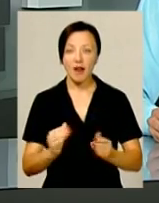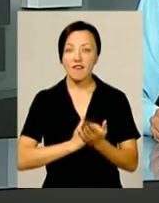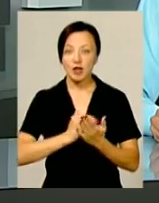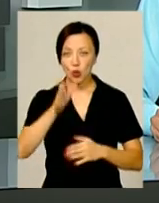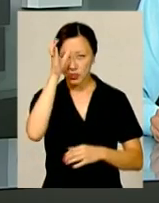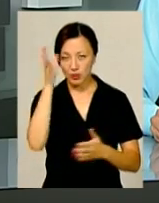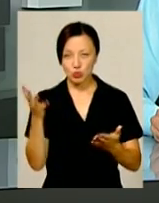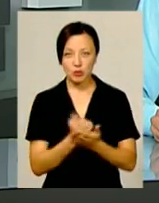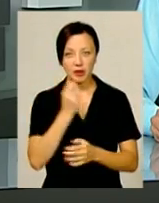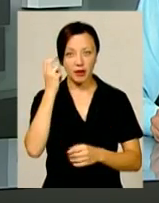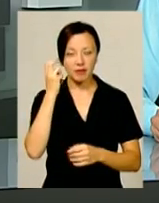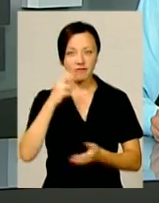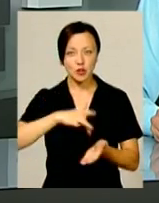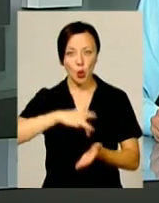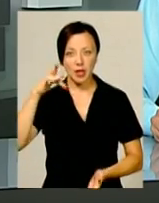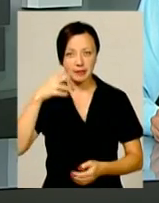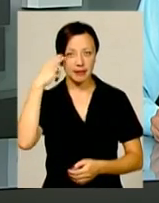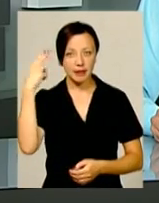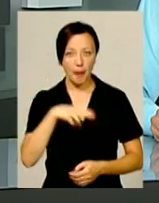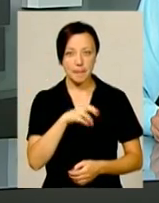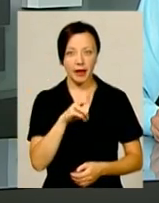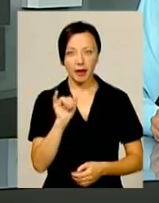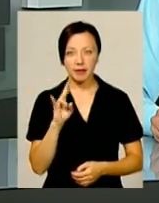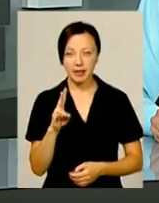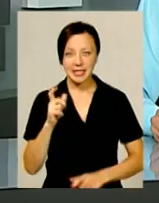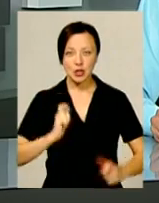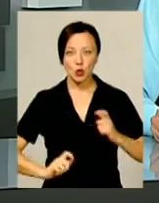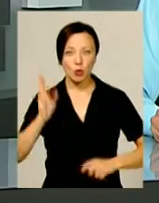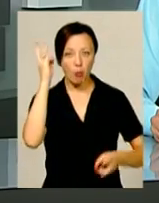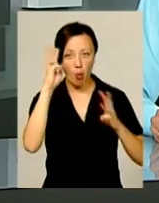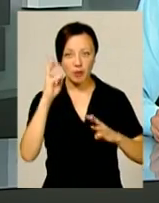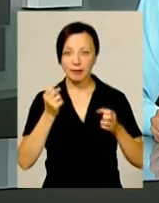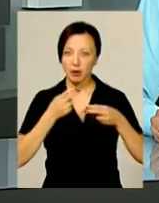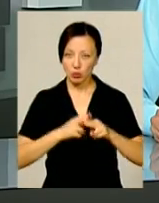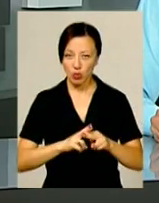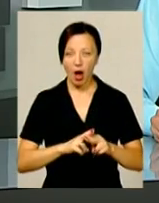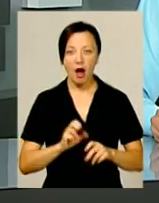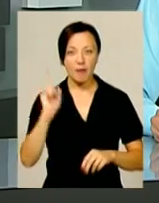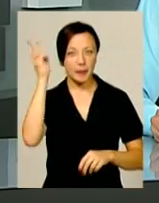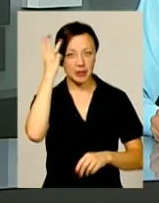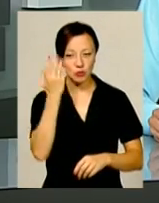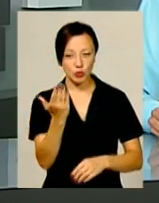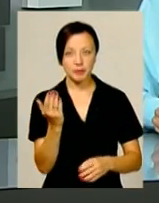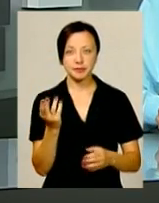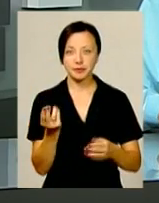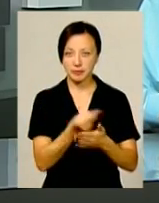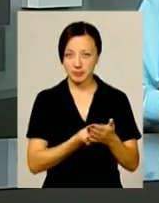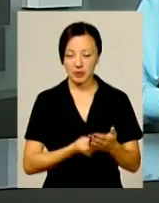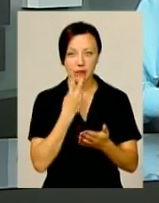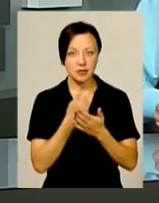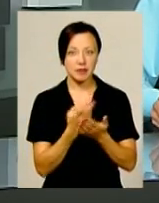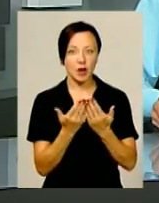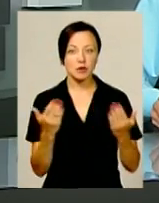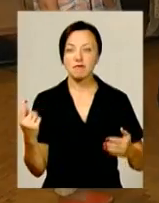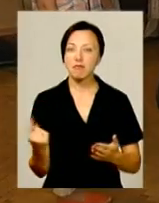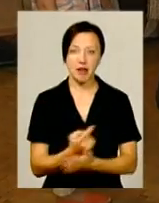освіту здобула вже в столиці Китаю, Пекіні, в Інституті моди та технологій. У Хмельницькому роботи Альони Олесюк експонуються вперше.